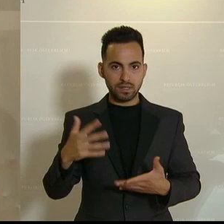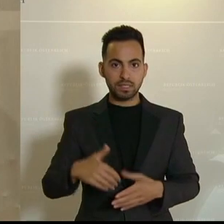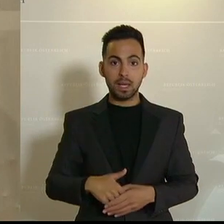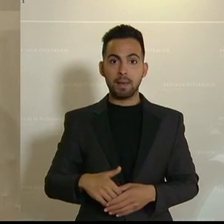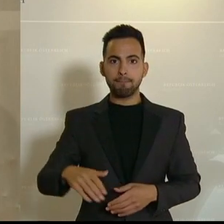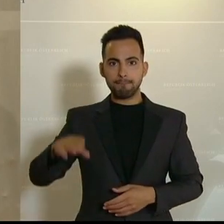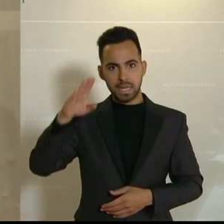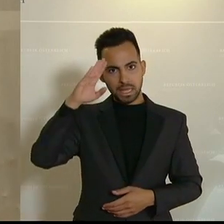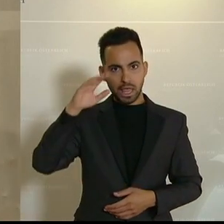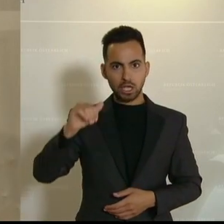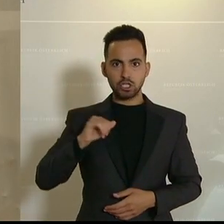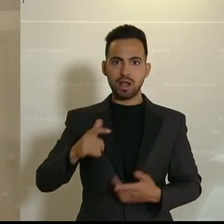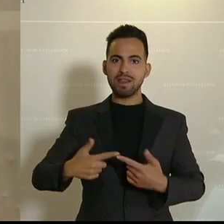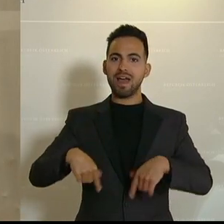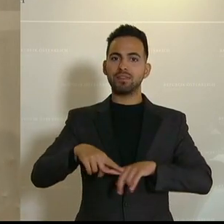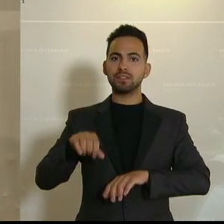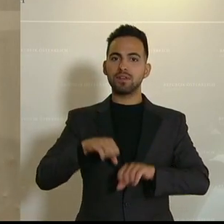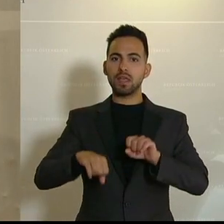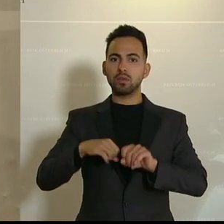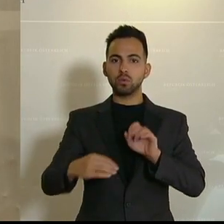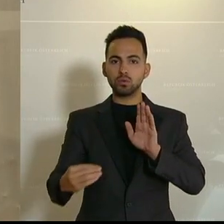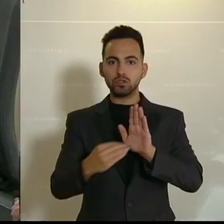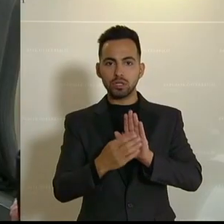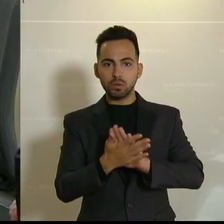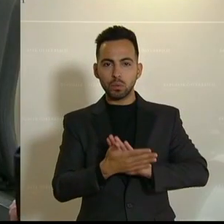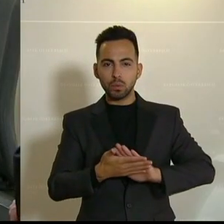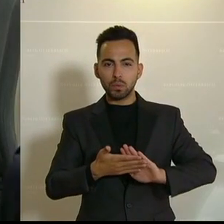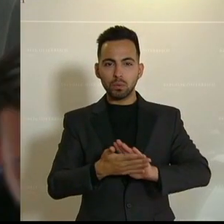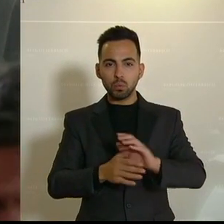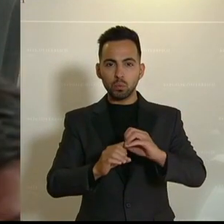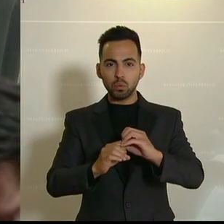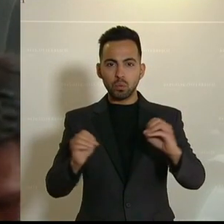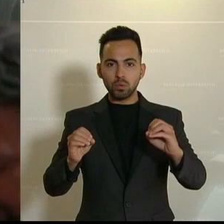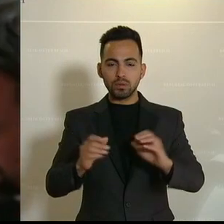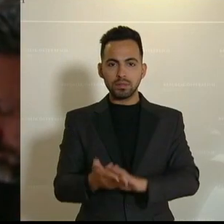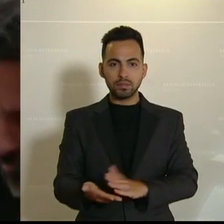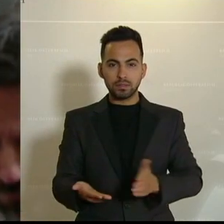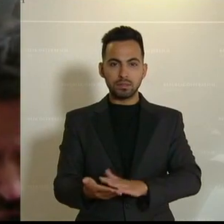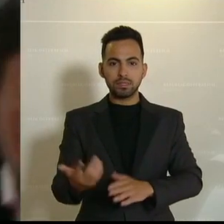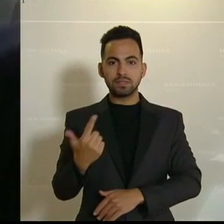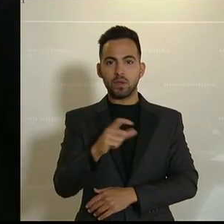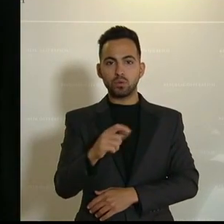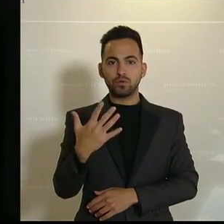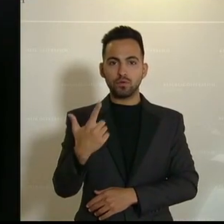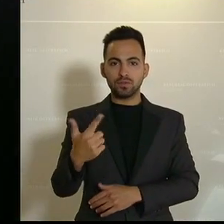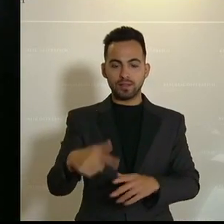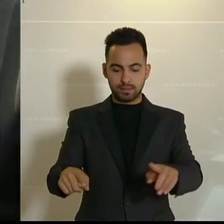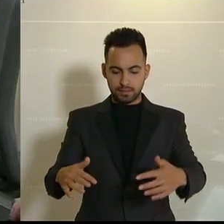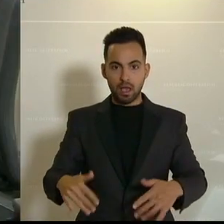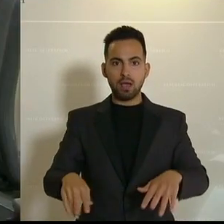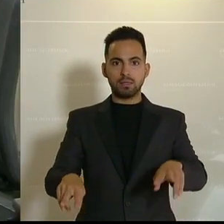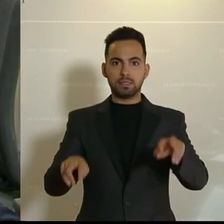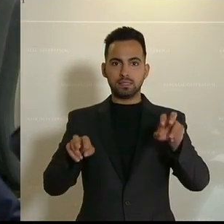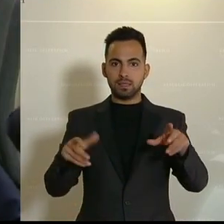Landesverteidigung findet man dort überhaupt nichts. Ich darf die Seite 225 zitieren.